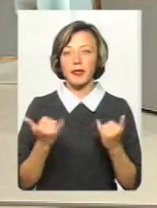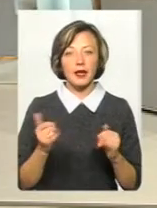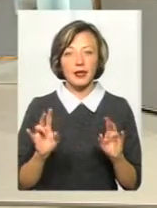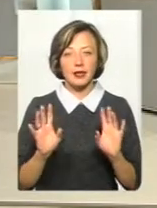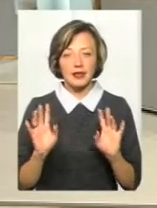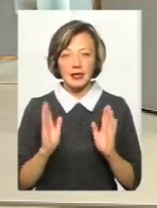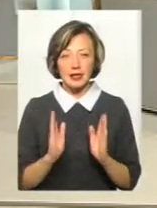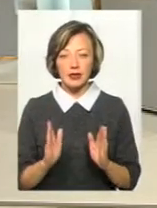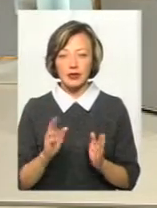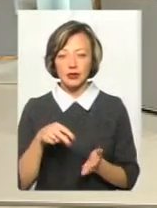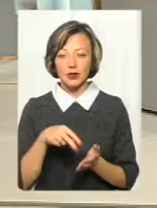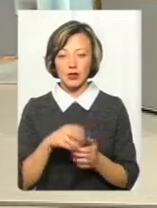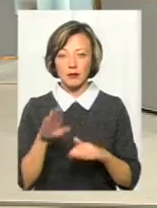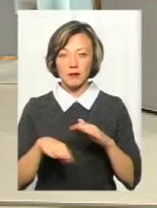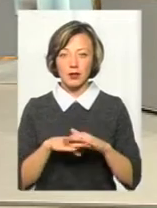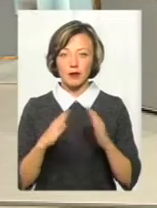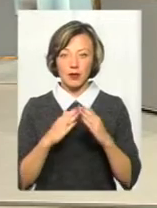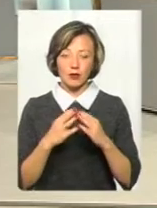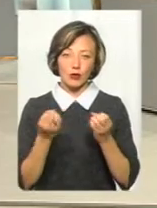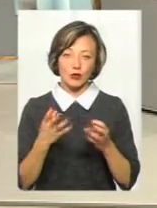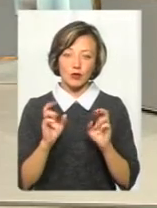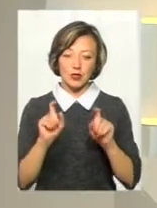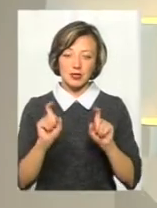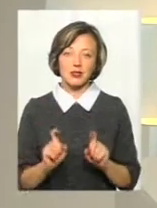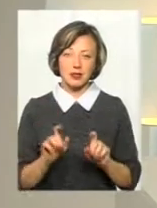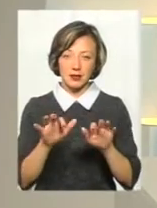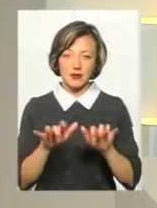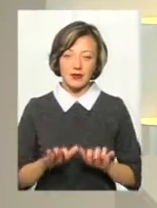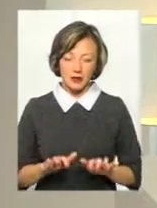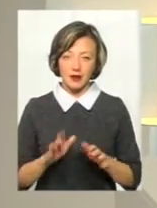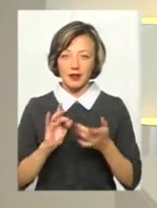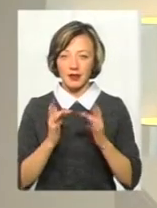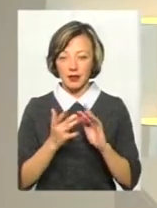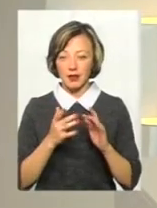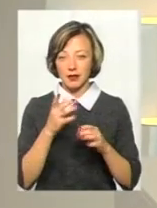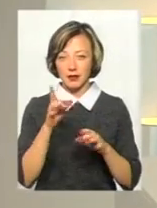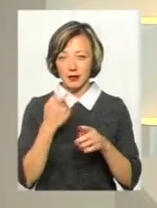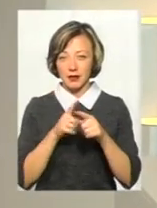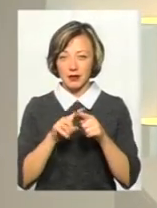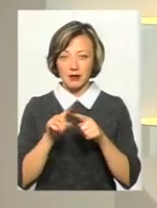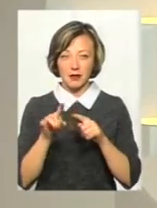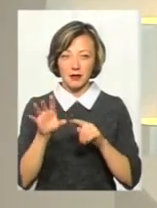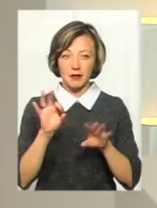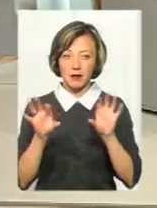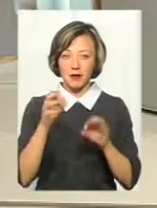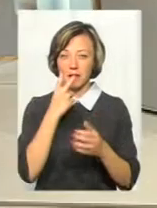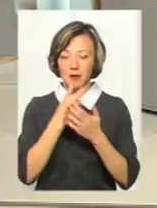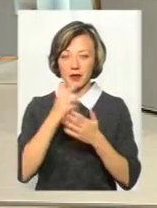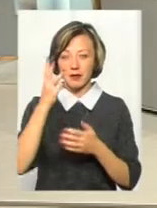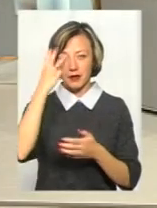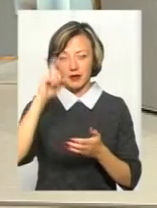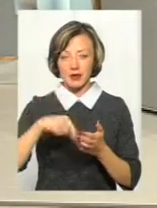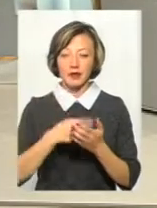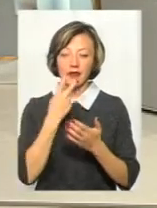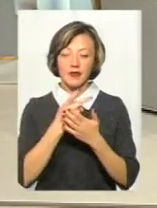стояти людині під будинком і виглядати, а просто можна залізти в соціальні мережі, відфільтрувати всіх там по місту Хмельницький і